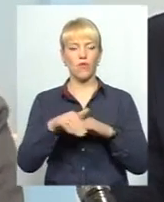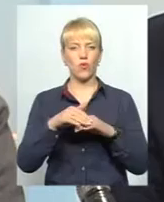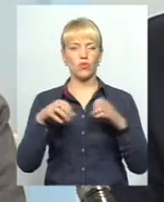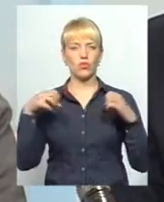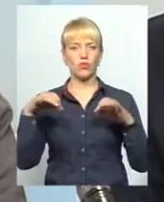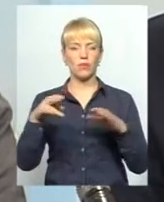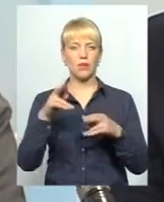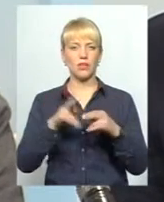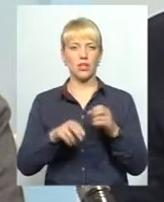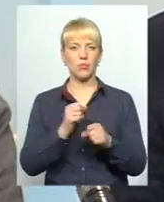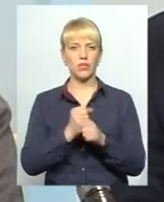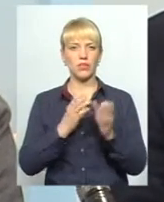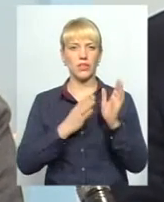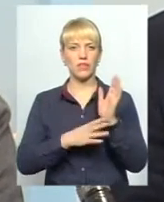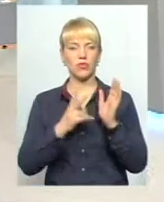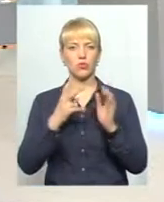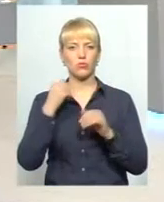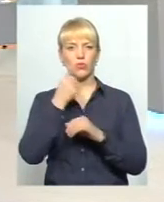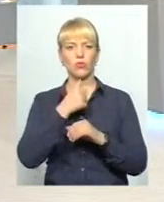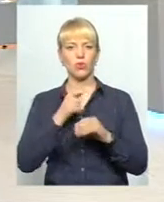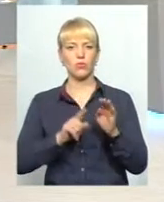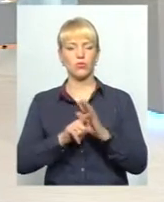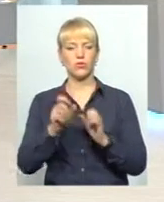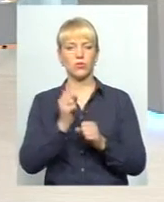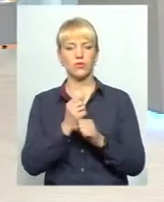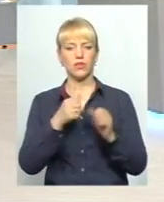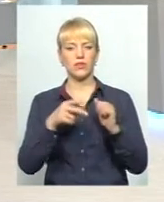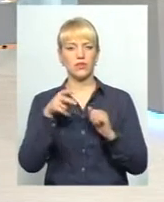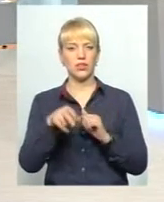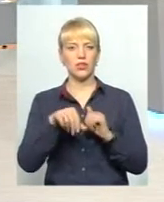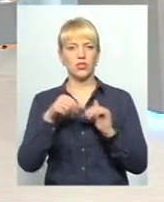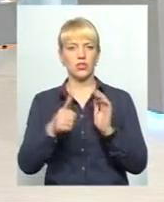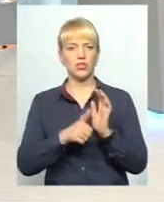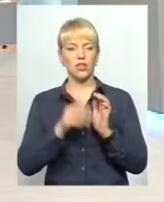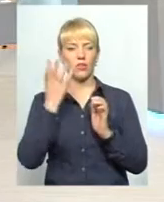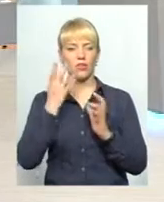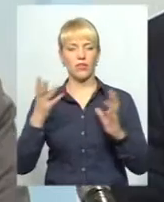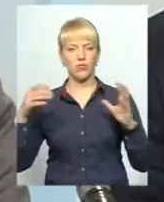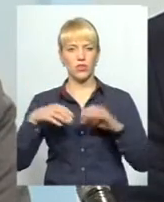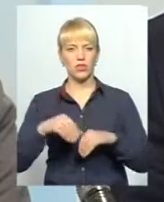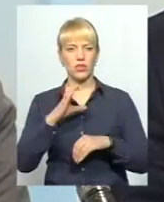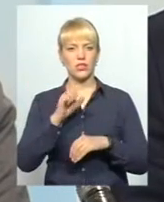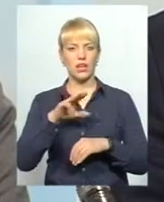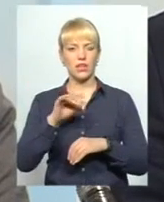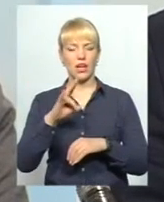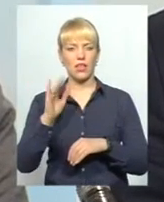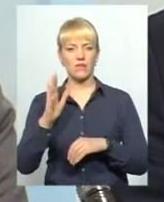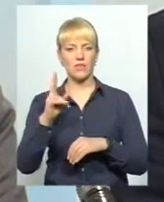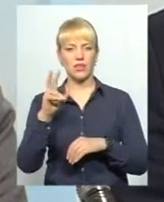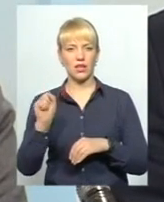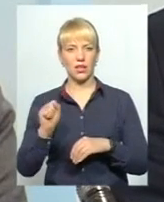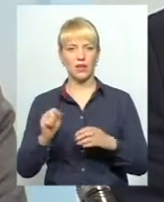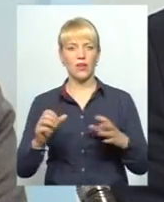запустилося воно в 2016-му зі створенням Сатанівської об'єднаної громади, до складу якої війшло село Кленове – 12